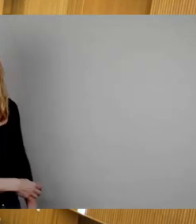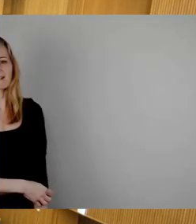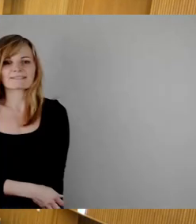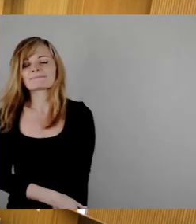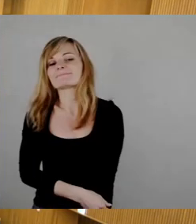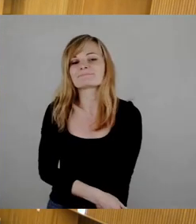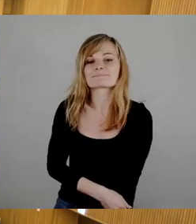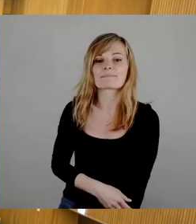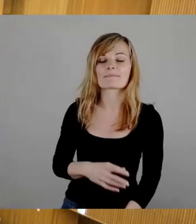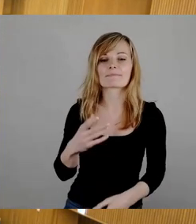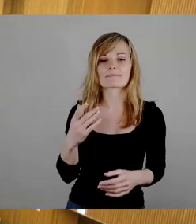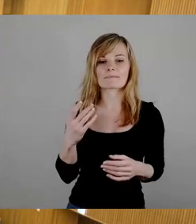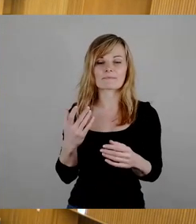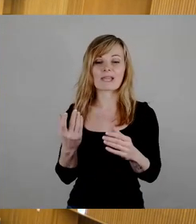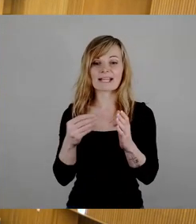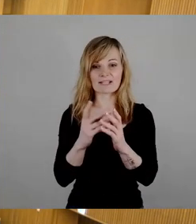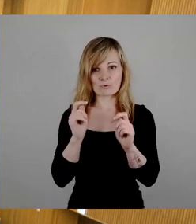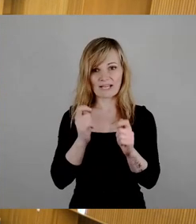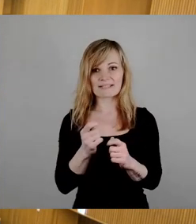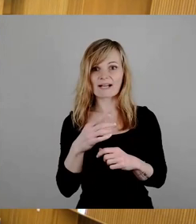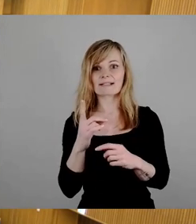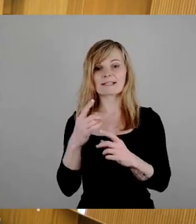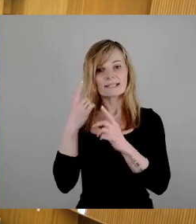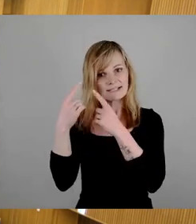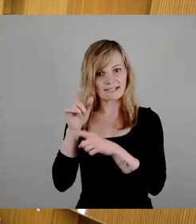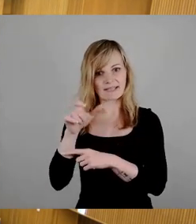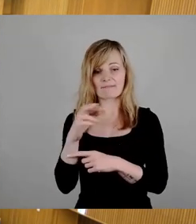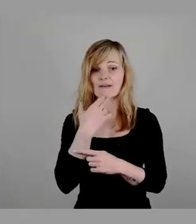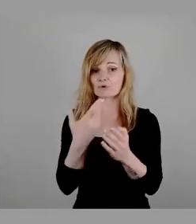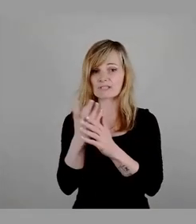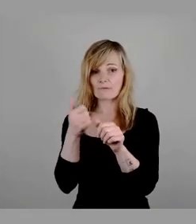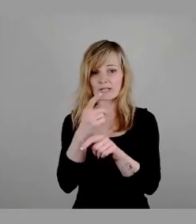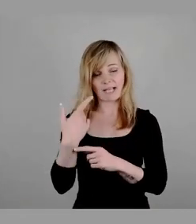Ergänzungsantrag der Dissidenten. Wer diesem folgen möchte, den bitte ich jetzt um Stimmzeichen.